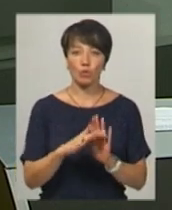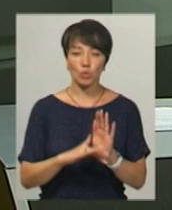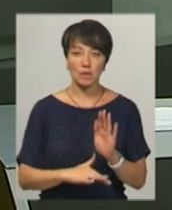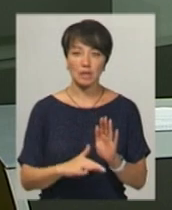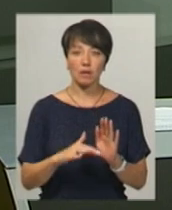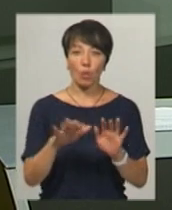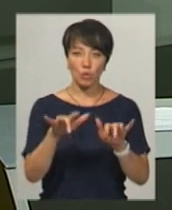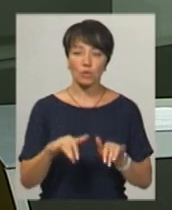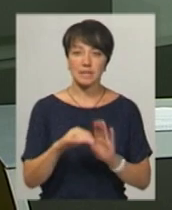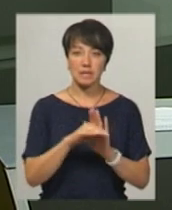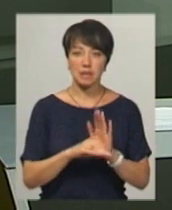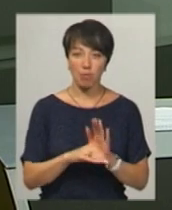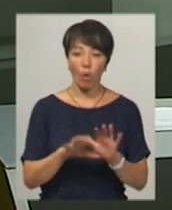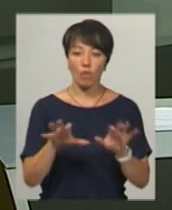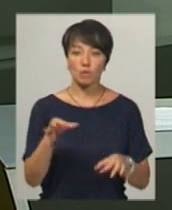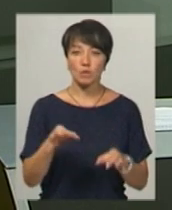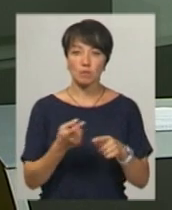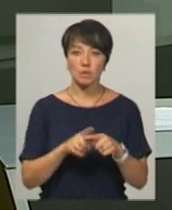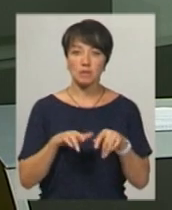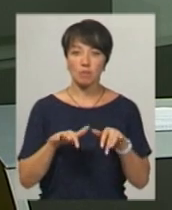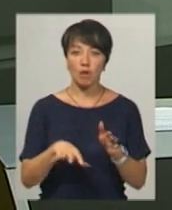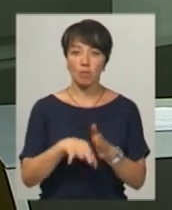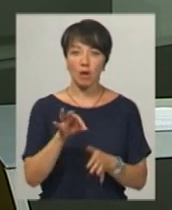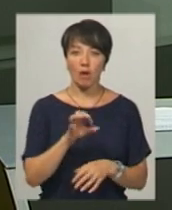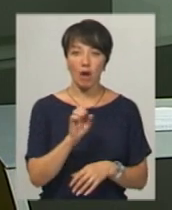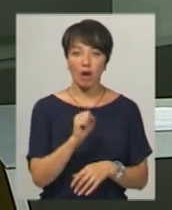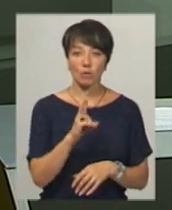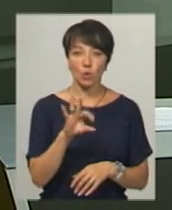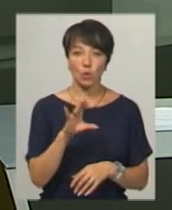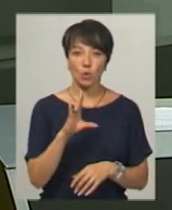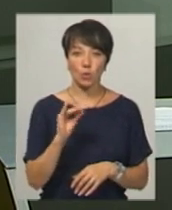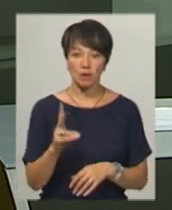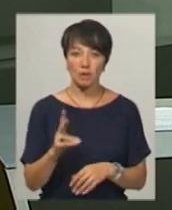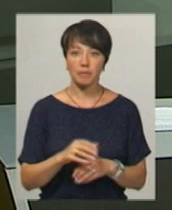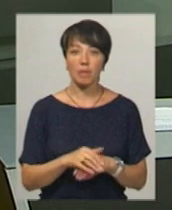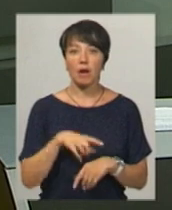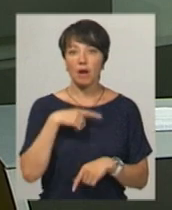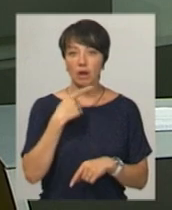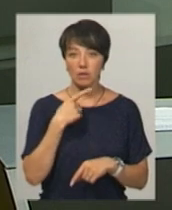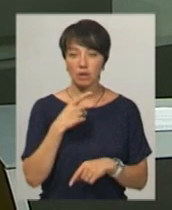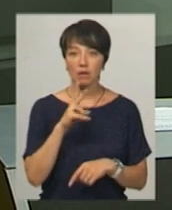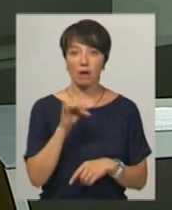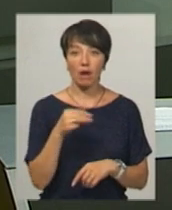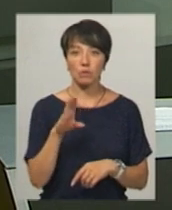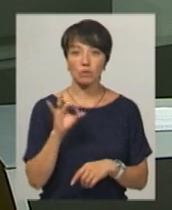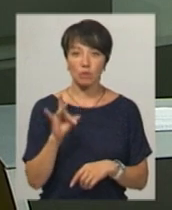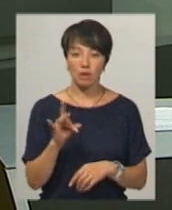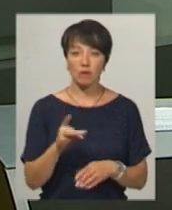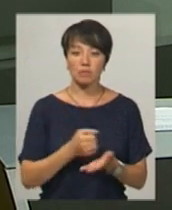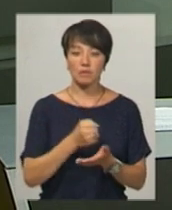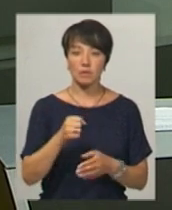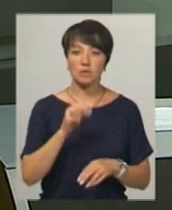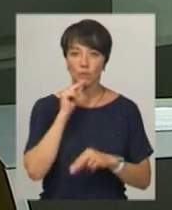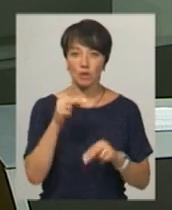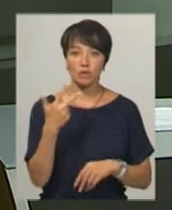система головуючим судею по цій справі обрала Олега Антонюка. Алла Плінська каже, Віктору Крайтору висунули звинувачення за